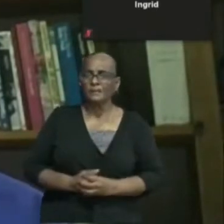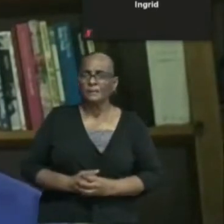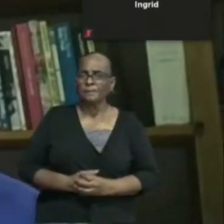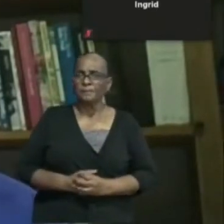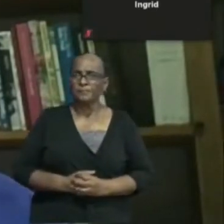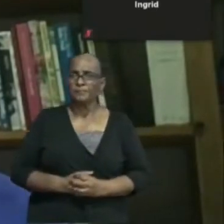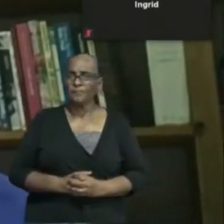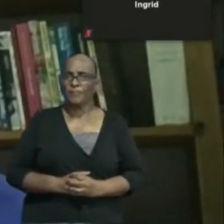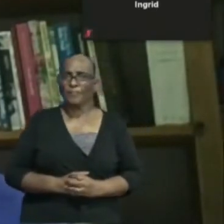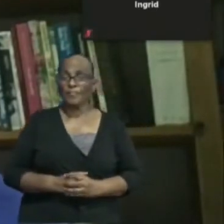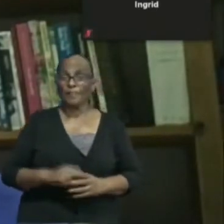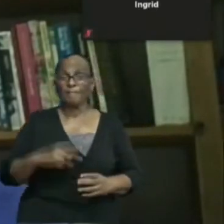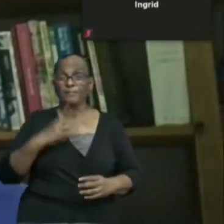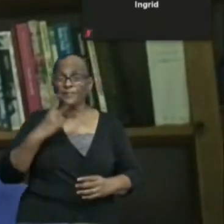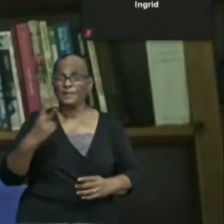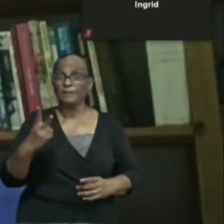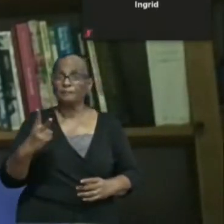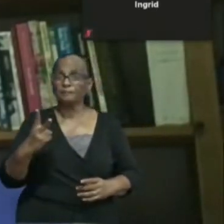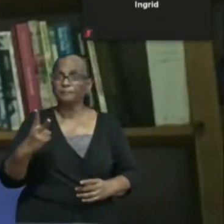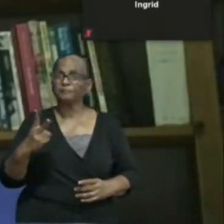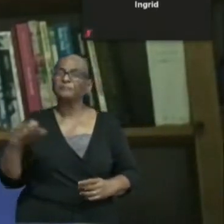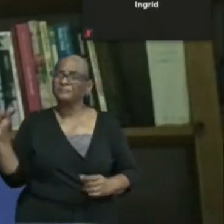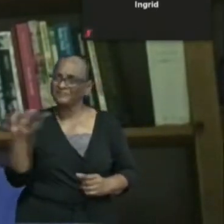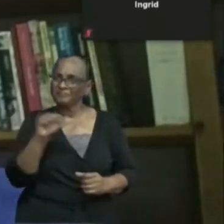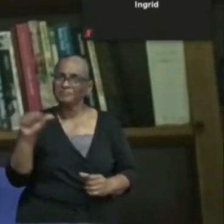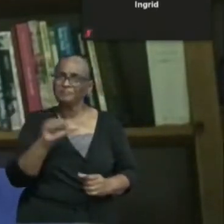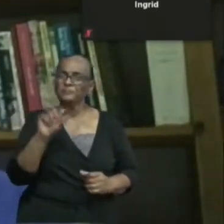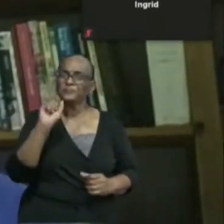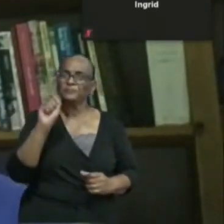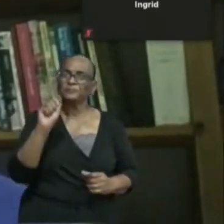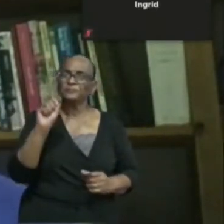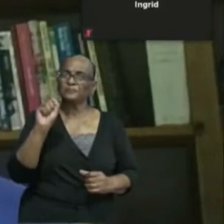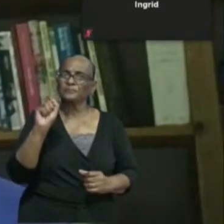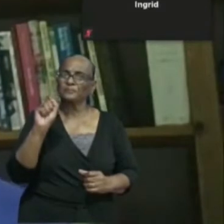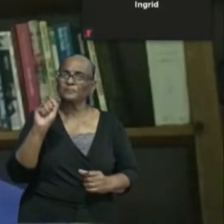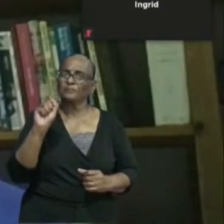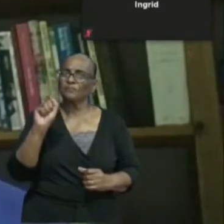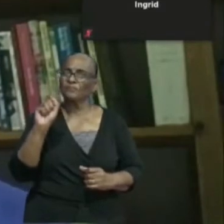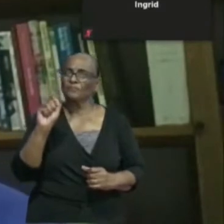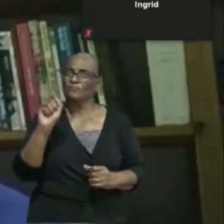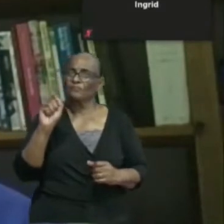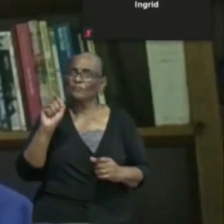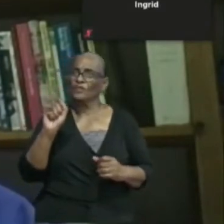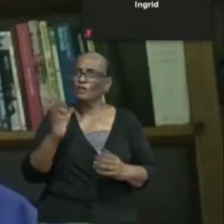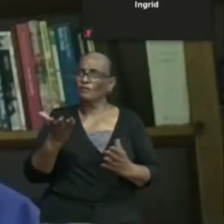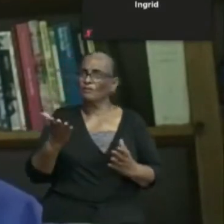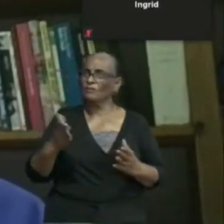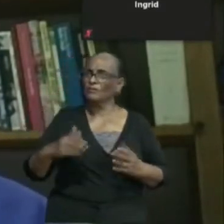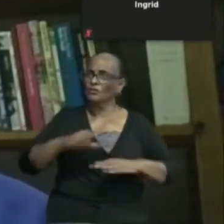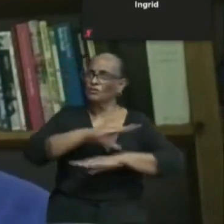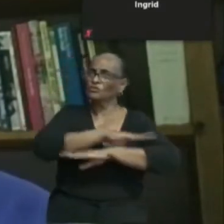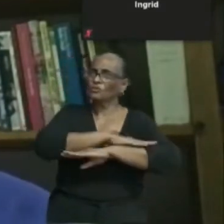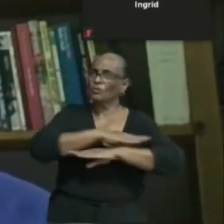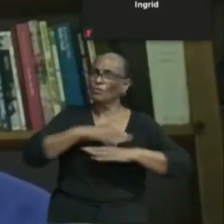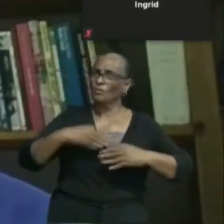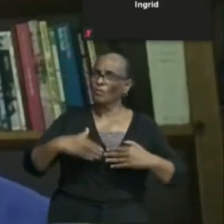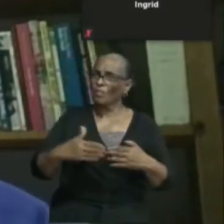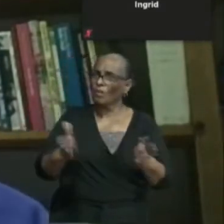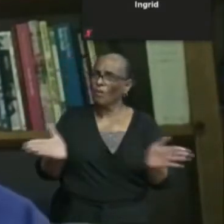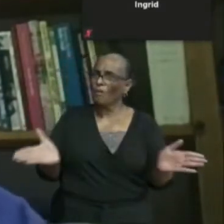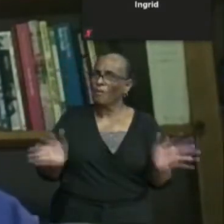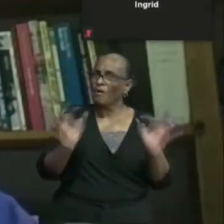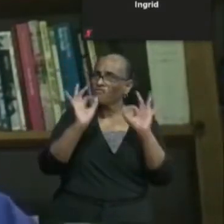Ten aanzien van, en dat is een ander punt rondom het openen van de scholen, is natuurlijk de veiligheid van de